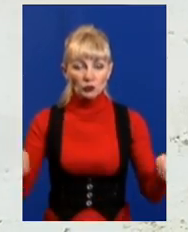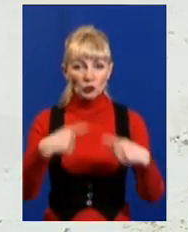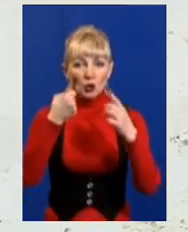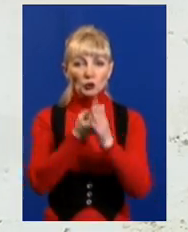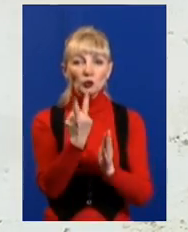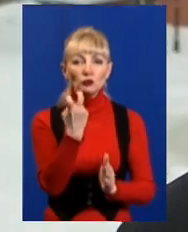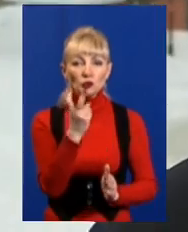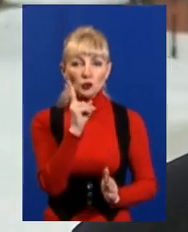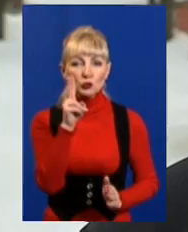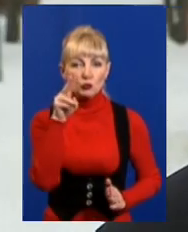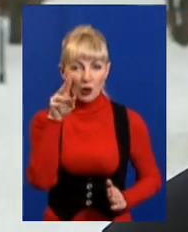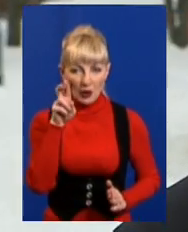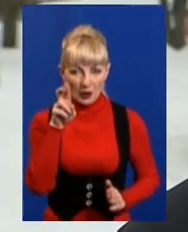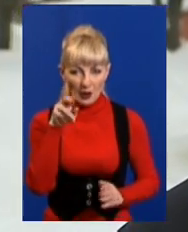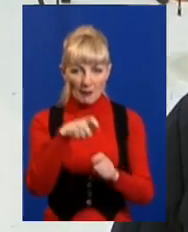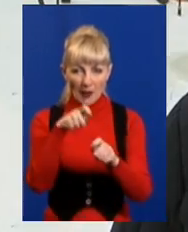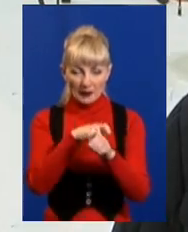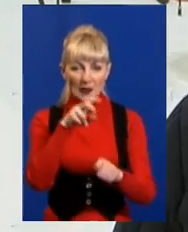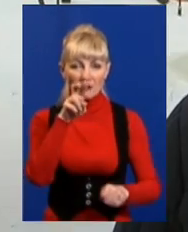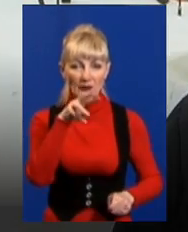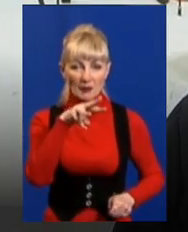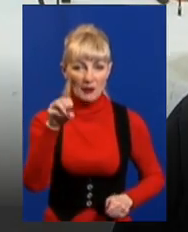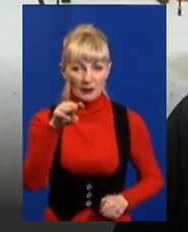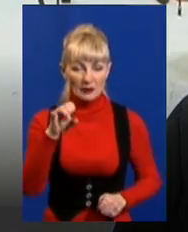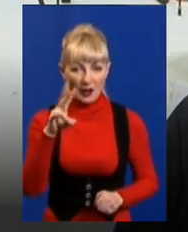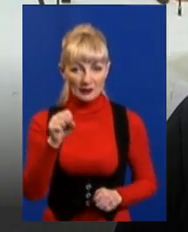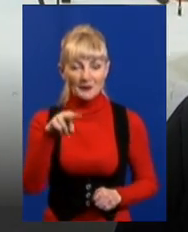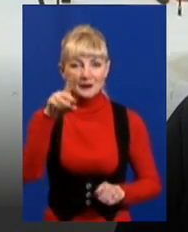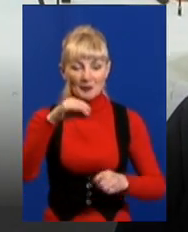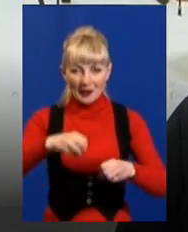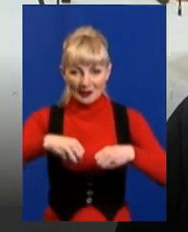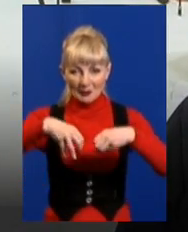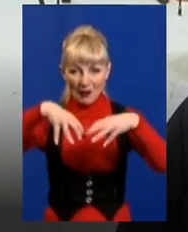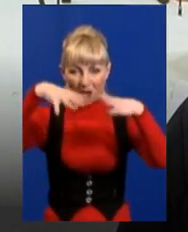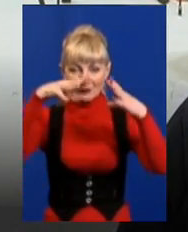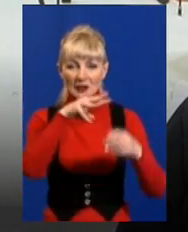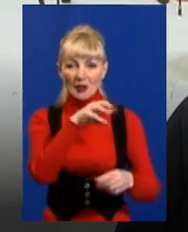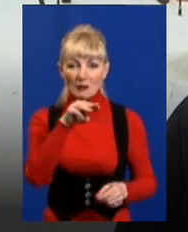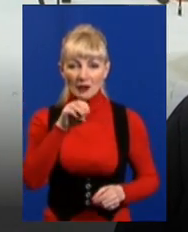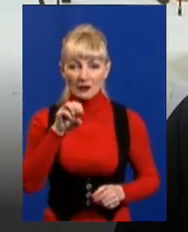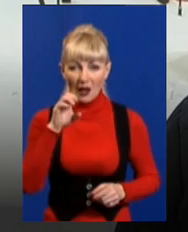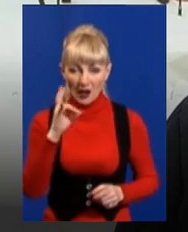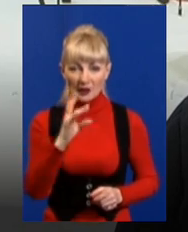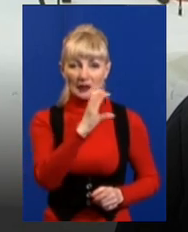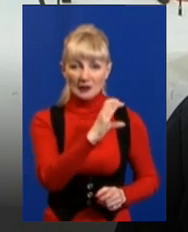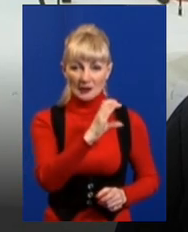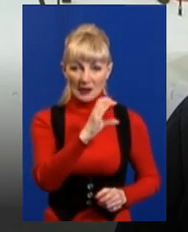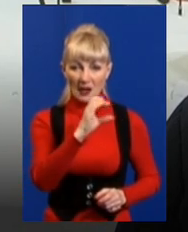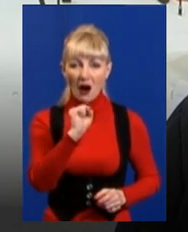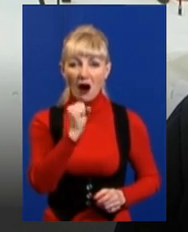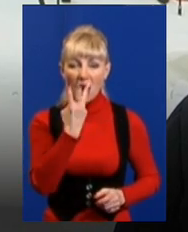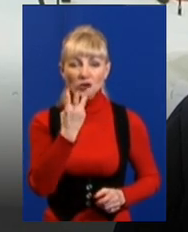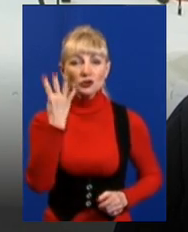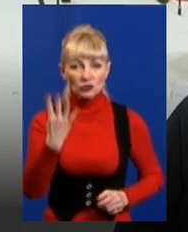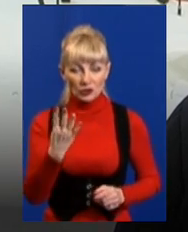200 кубометрів метану. При спалюванні метану, метан, це аж 4, розкладається при